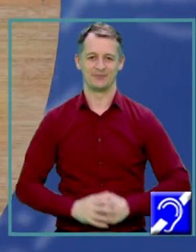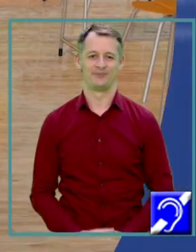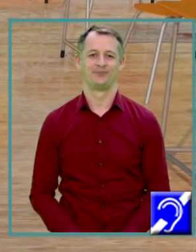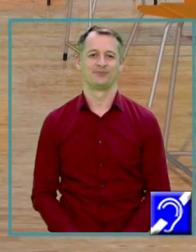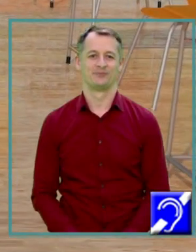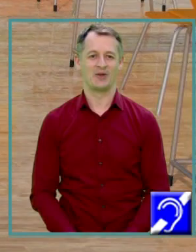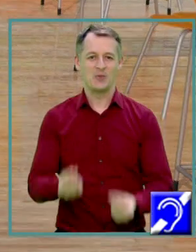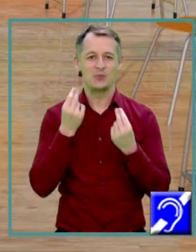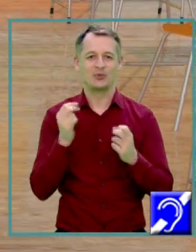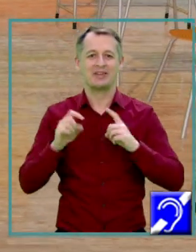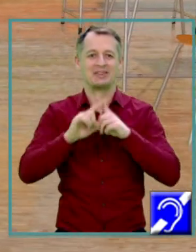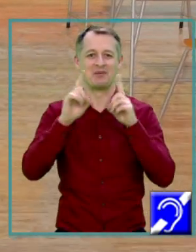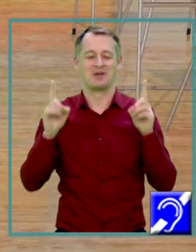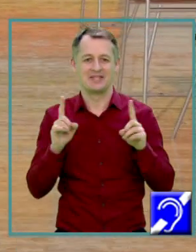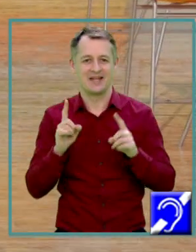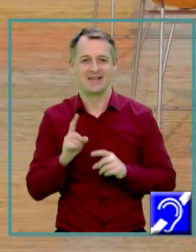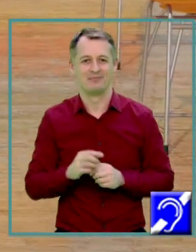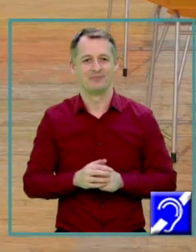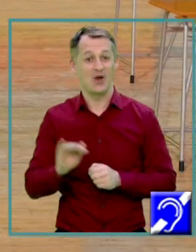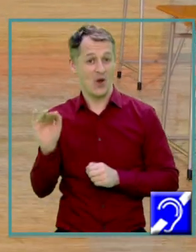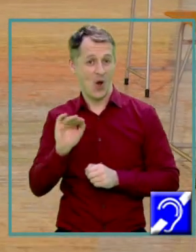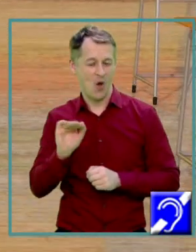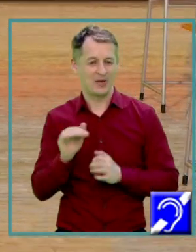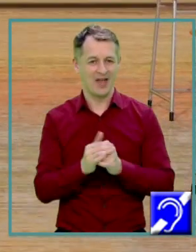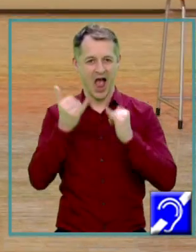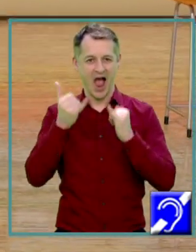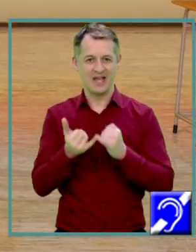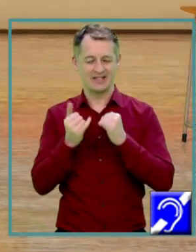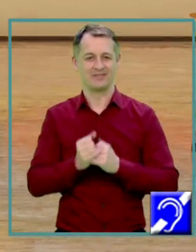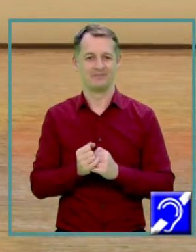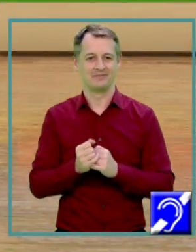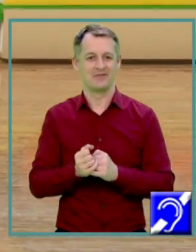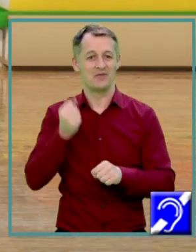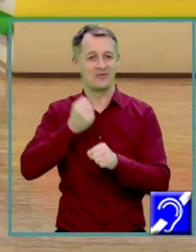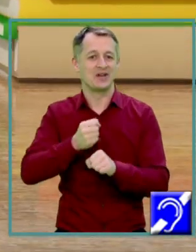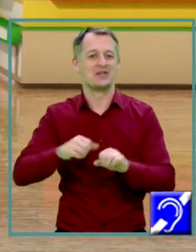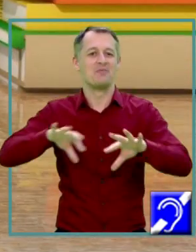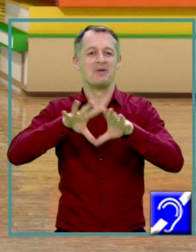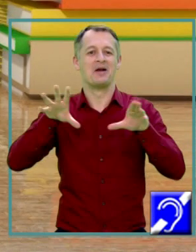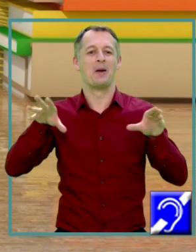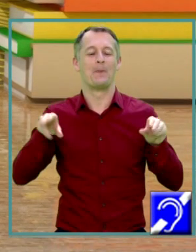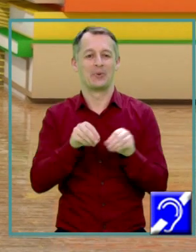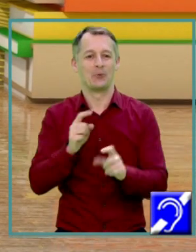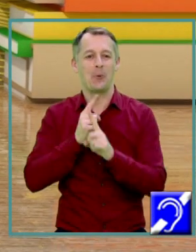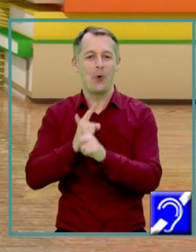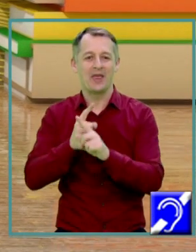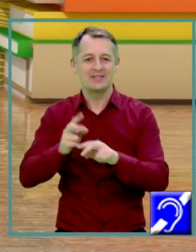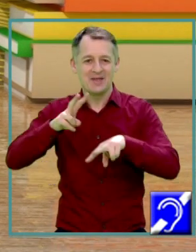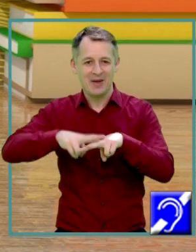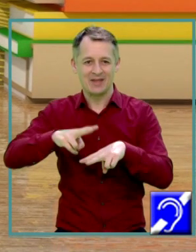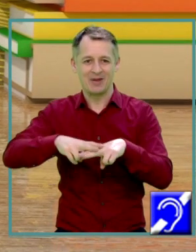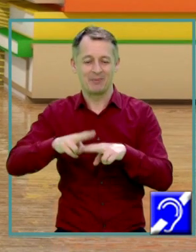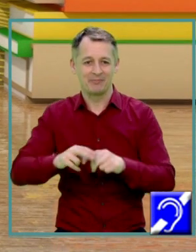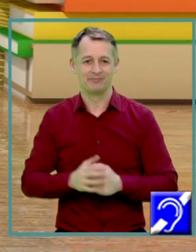Buna dimineața, dragi copii! Astăzi vom parcurge împreună o lecție de matematică.